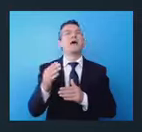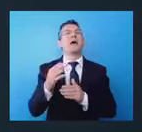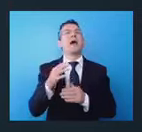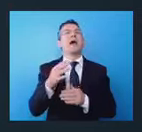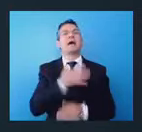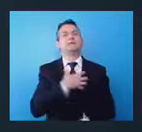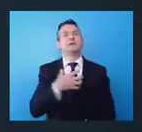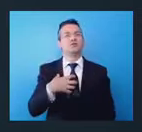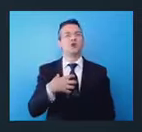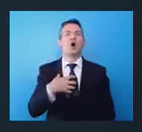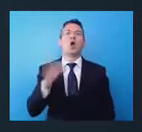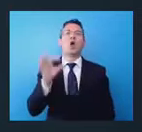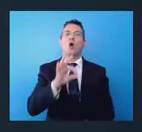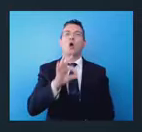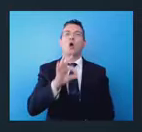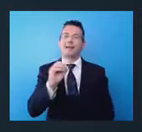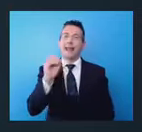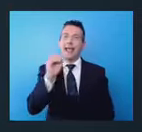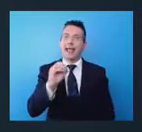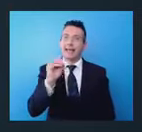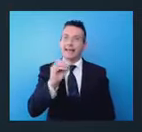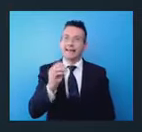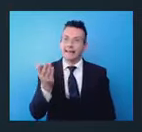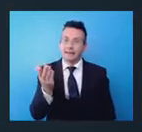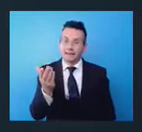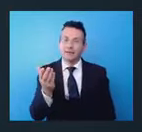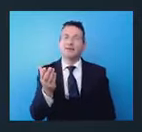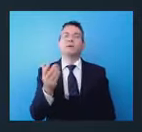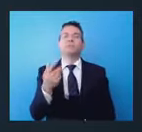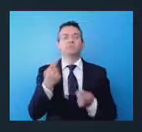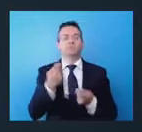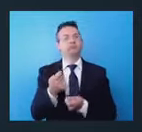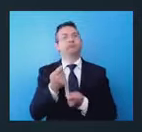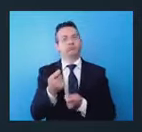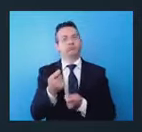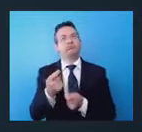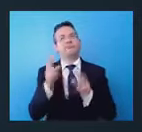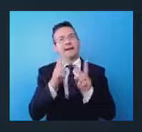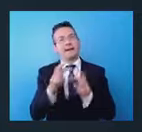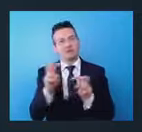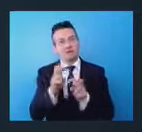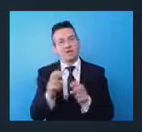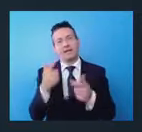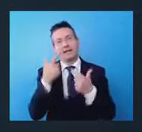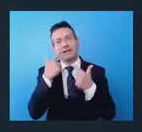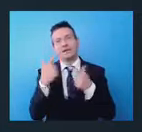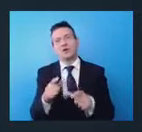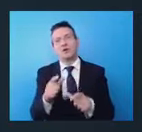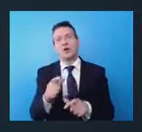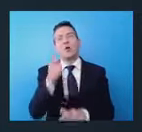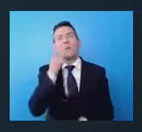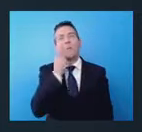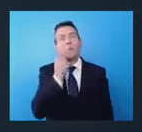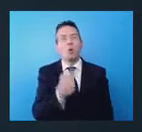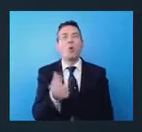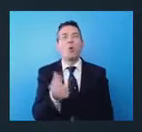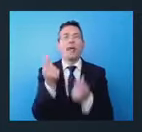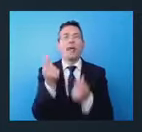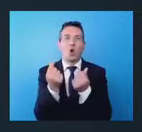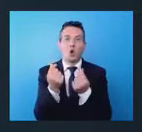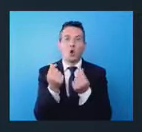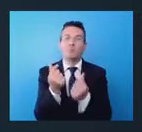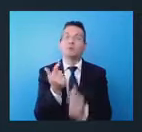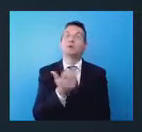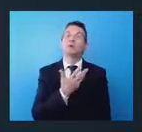ha dato un grande impulso alla ricerca in questo settore, Blue Economy, quindi si scelgono dei